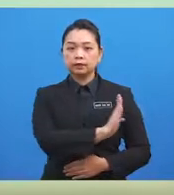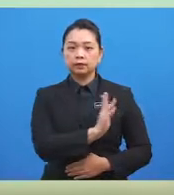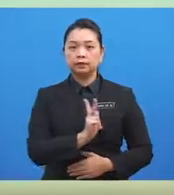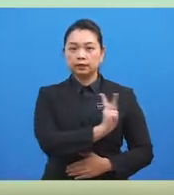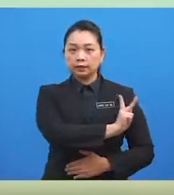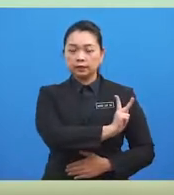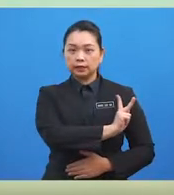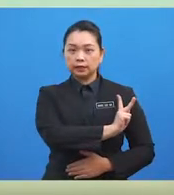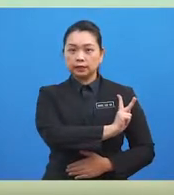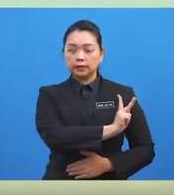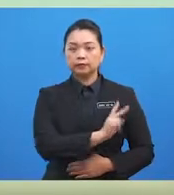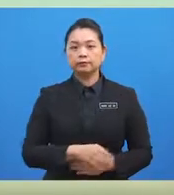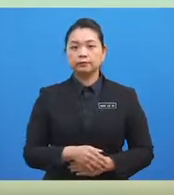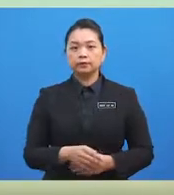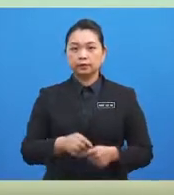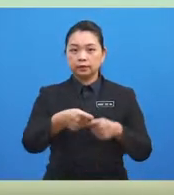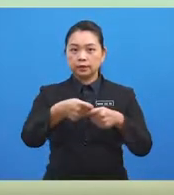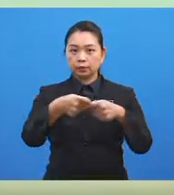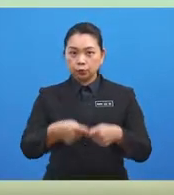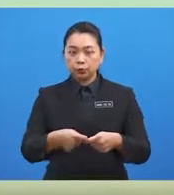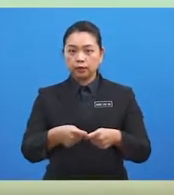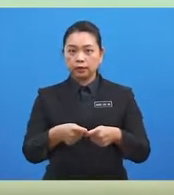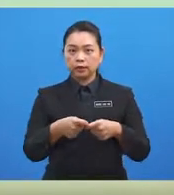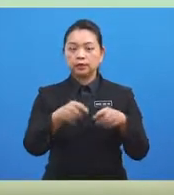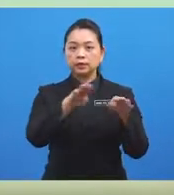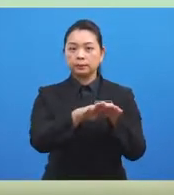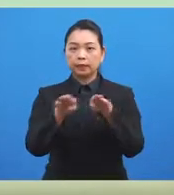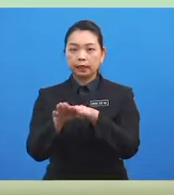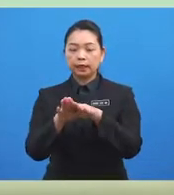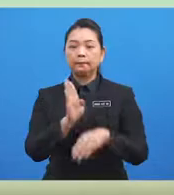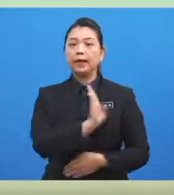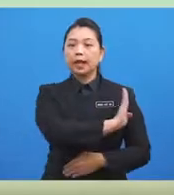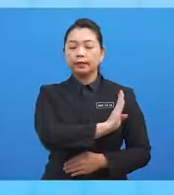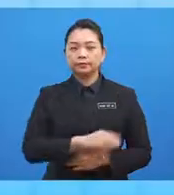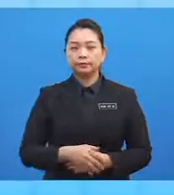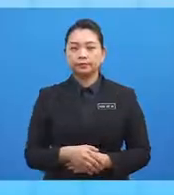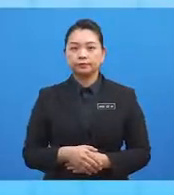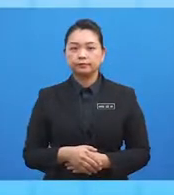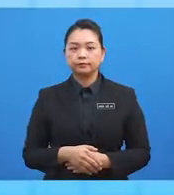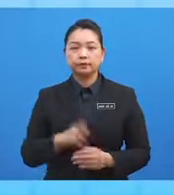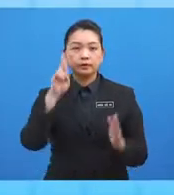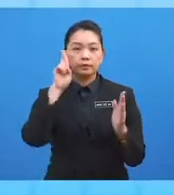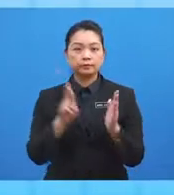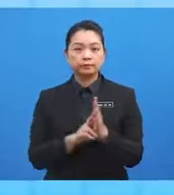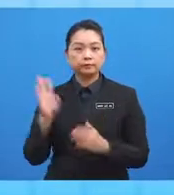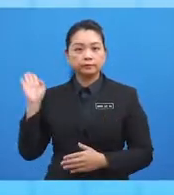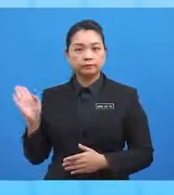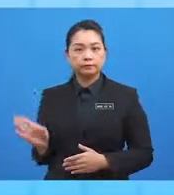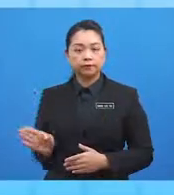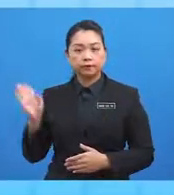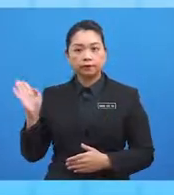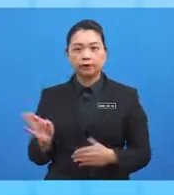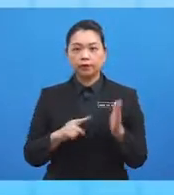meridian greenish ditentukan sebagai bahagian barat. Rajah yang dipaparkan